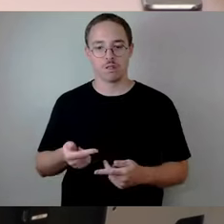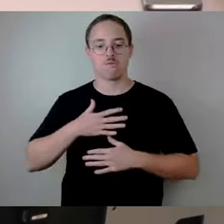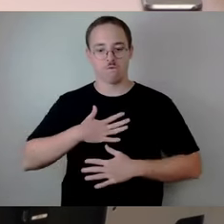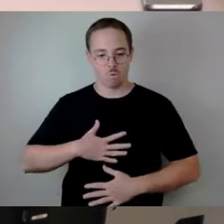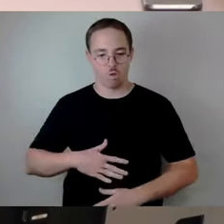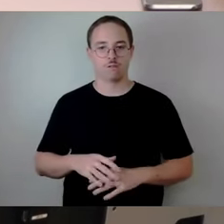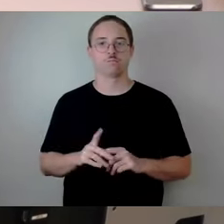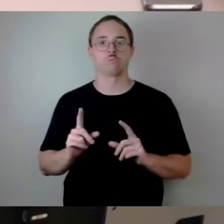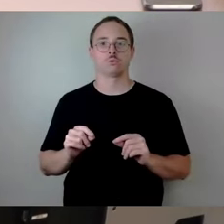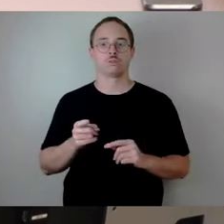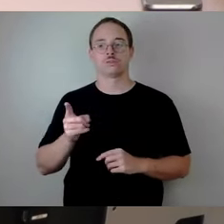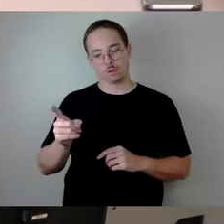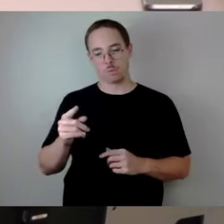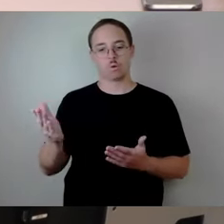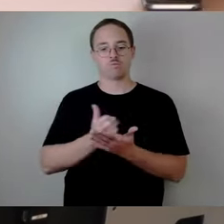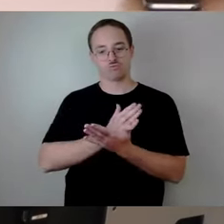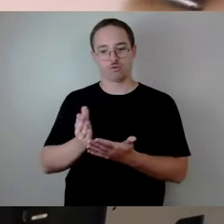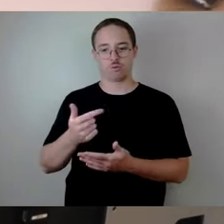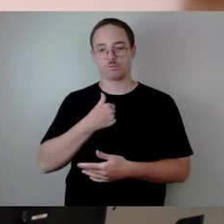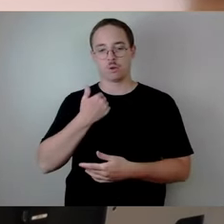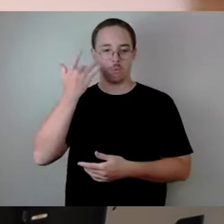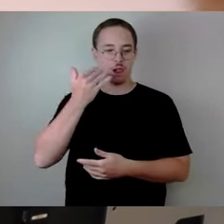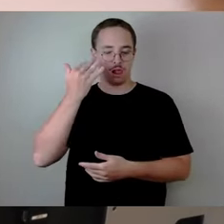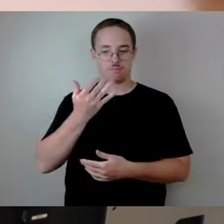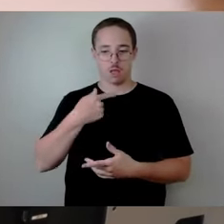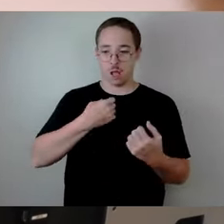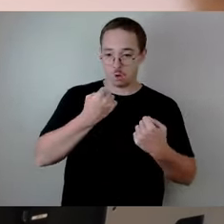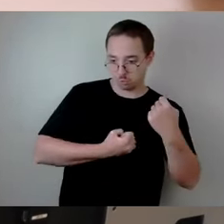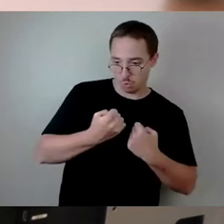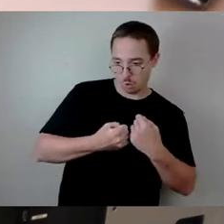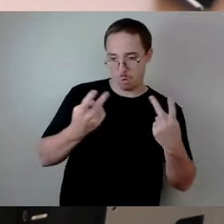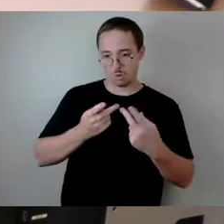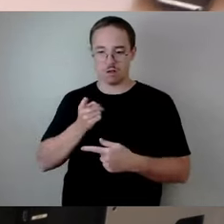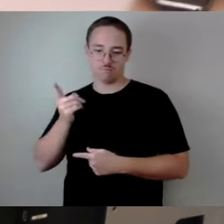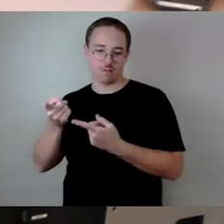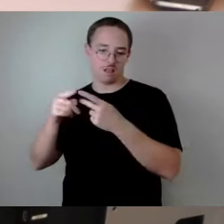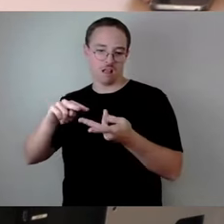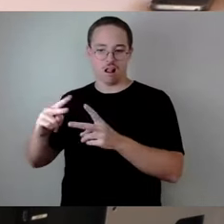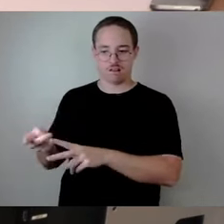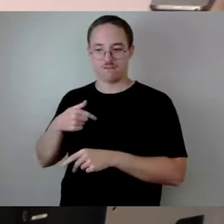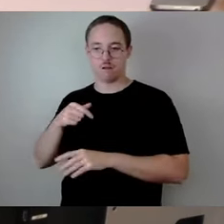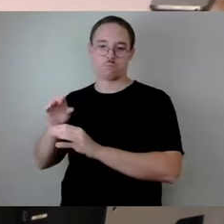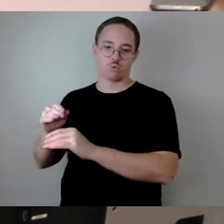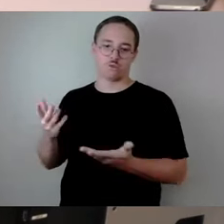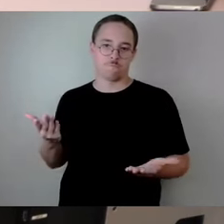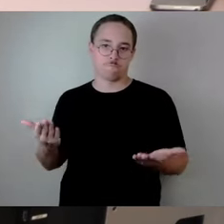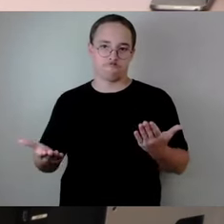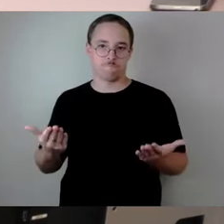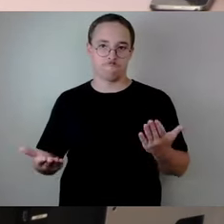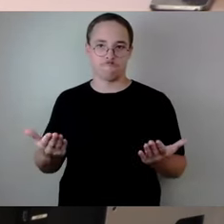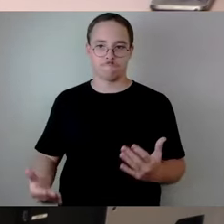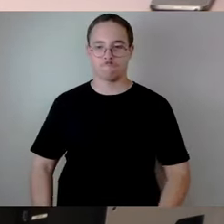der Moment, in dem man sich vielleicht überlegt, ich nutze in Zukunft dieses Verkehrsmittel. Das heißt, das ist eine Stelle, an der man